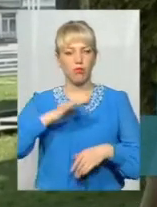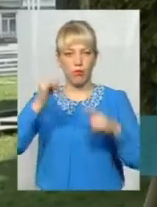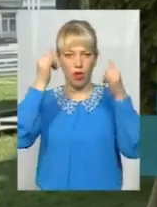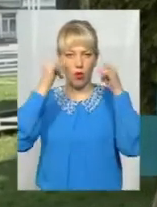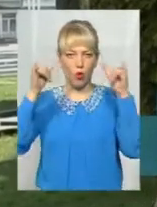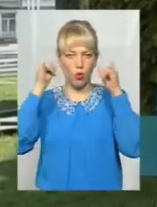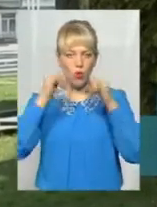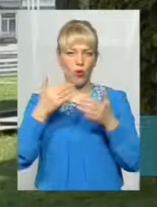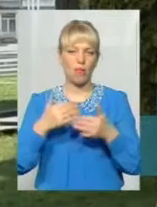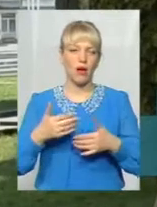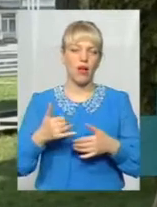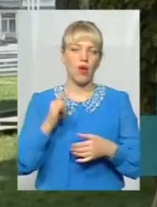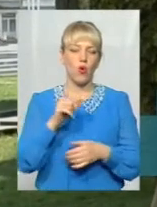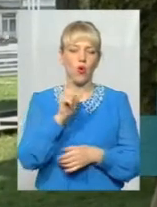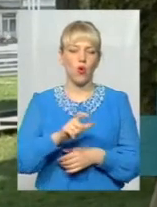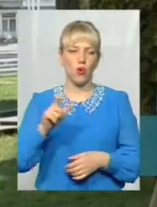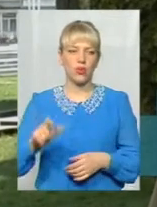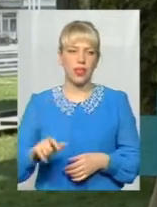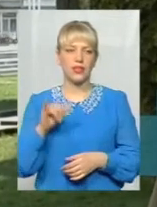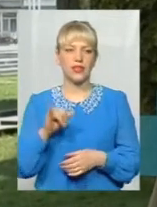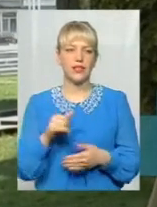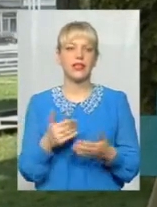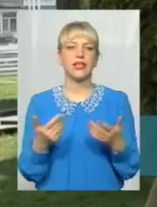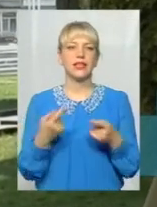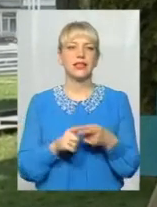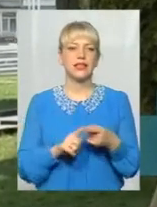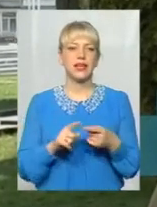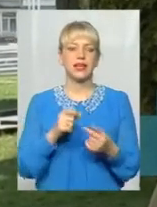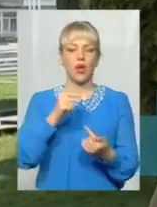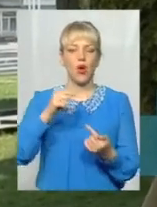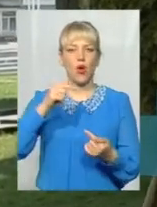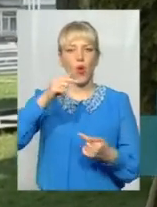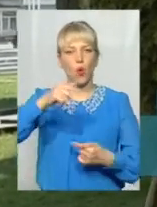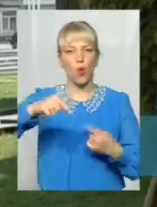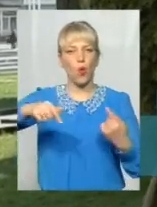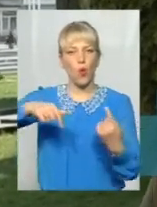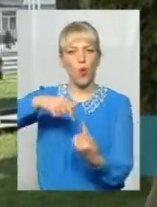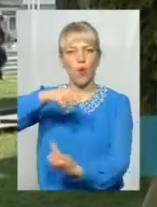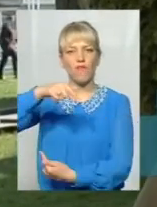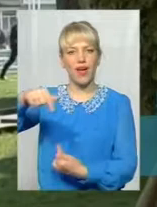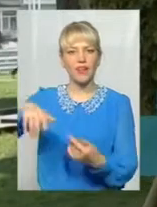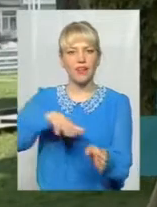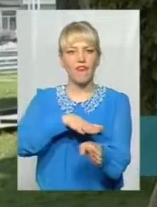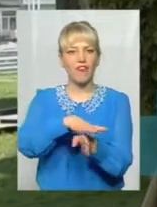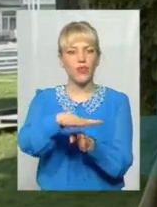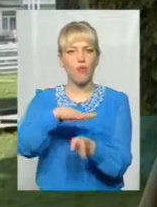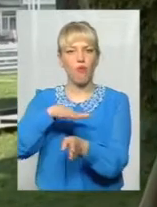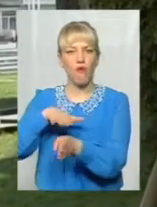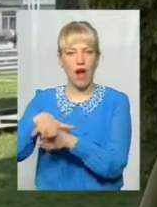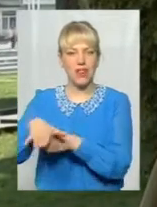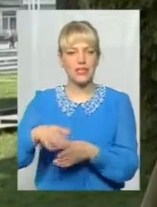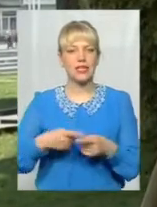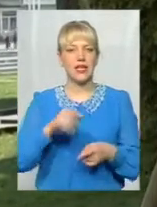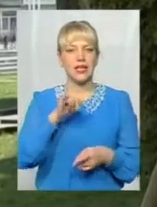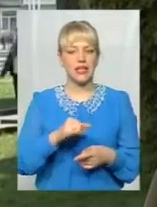на увазі сільську місцевість. Була худоба, якось цей круговерить відбувалося, що люди мали ті